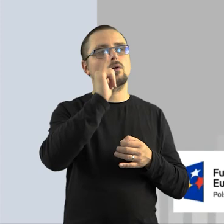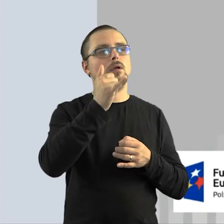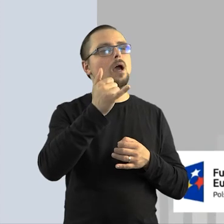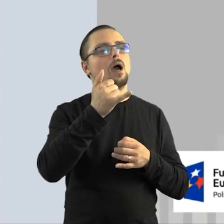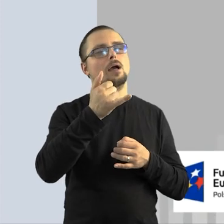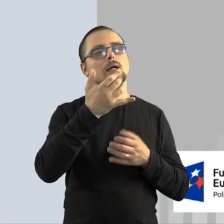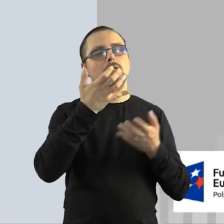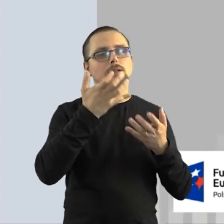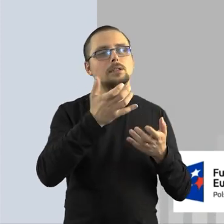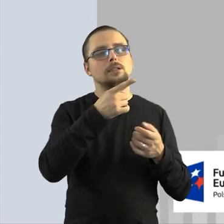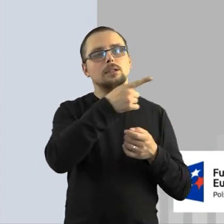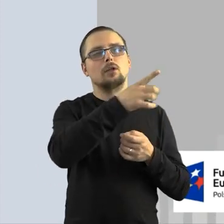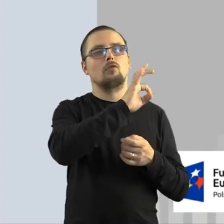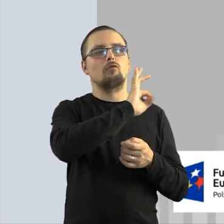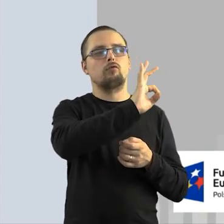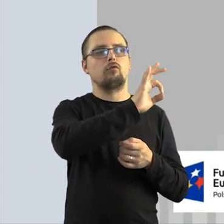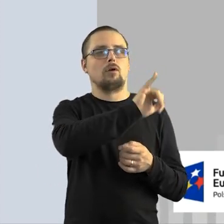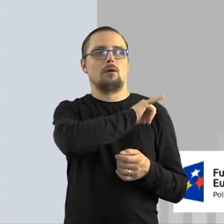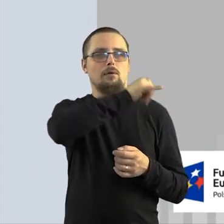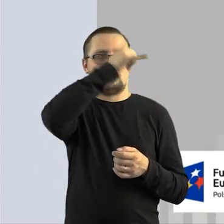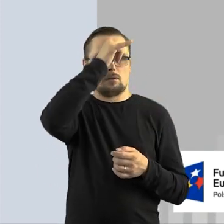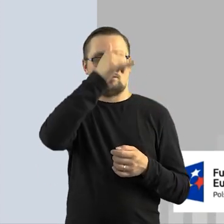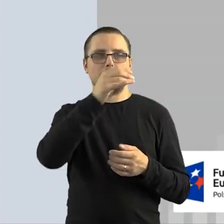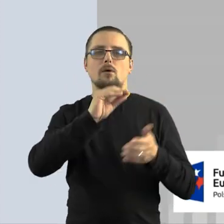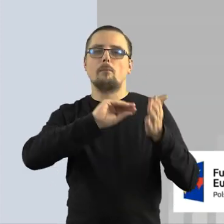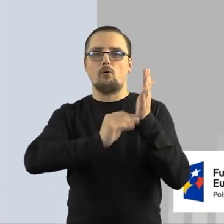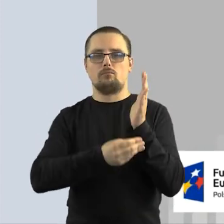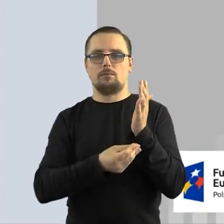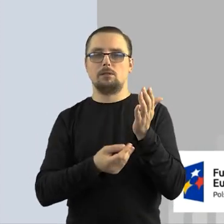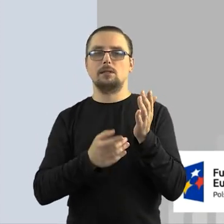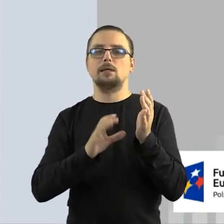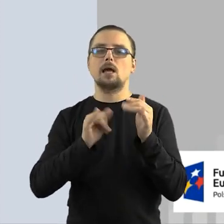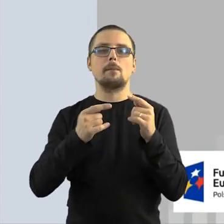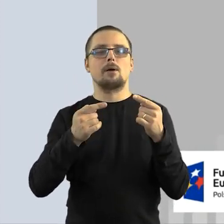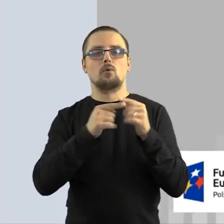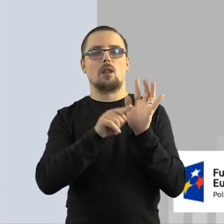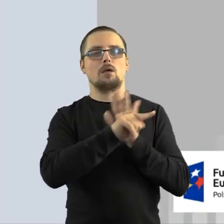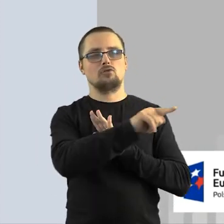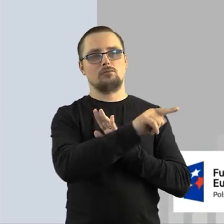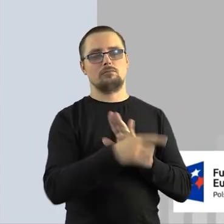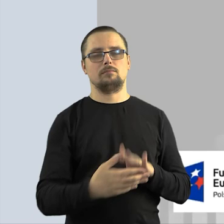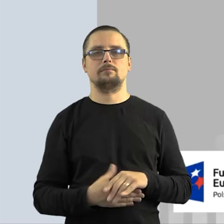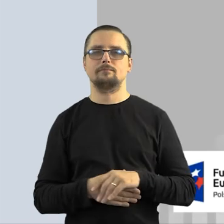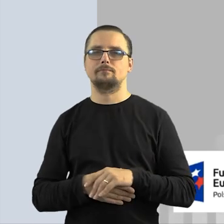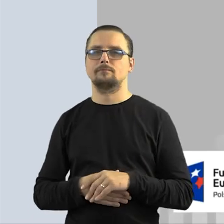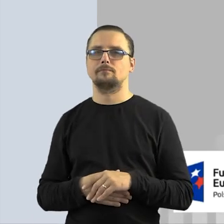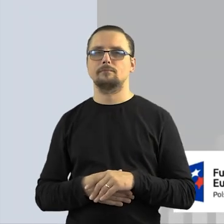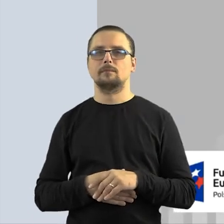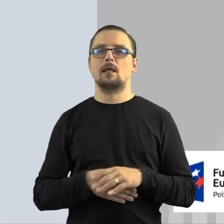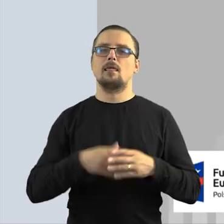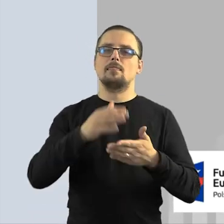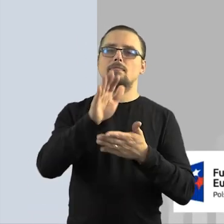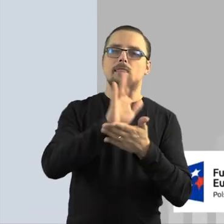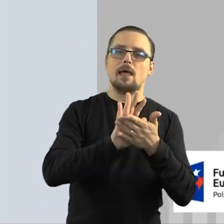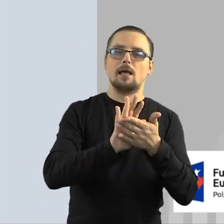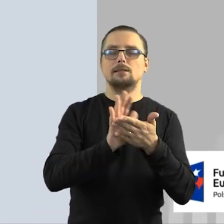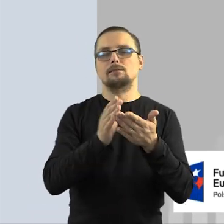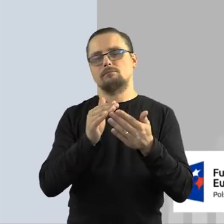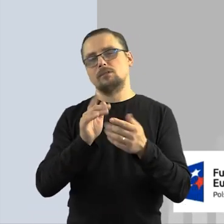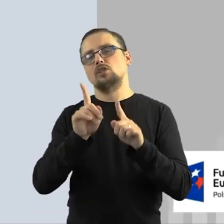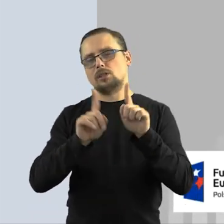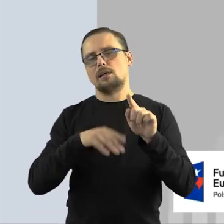być podpisani i w jaki sposób byłby dla Państwa satysfakcjonujący. I tutaj podpisywanie również